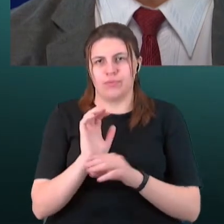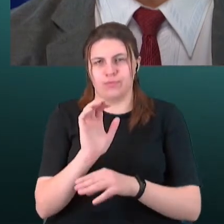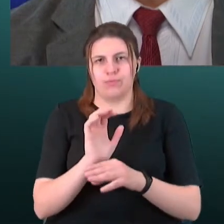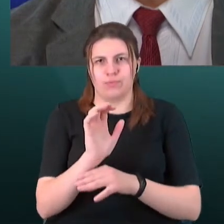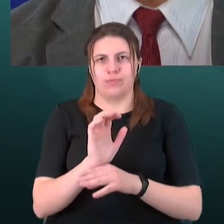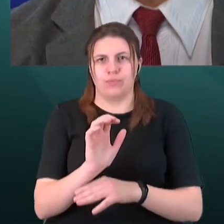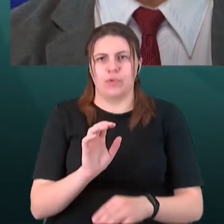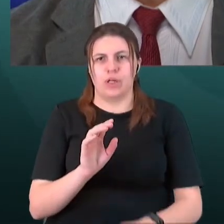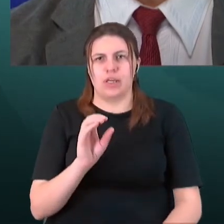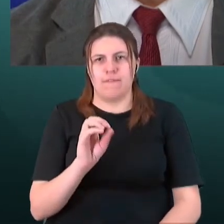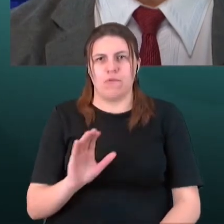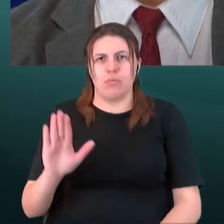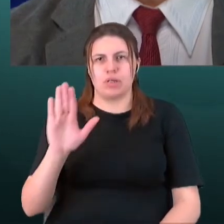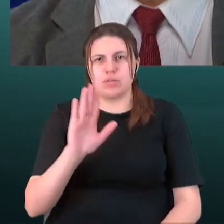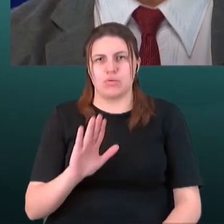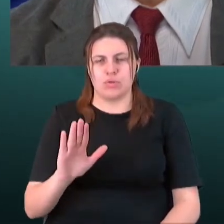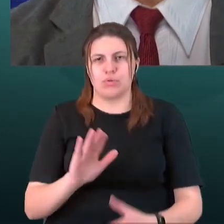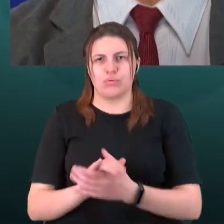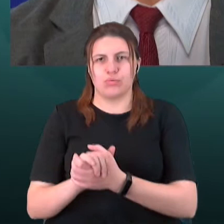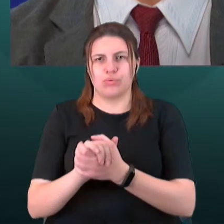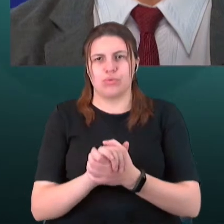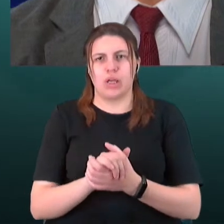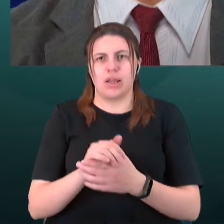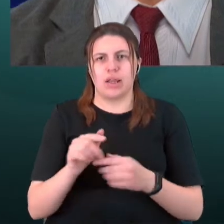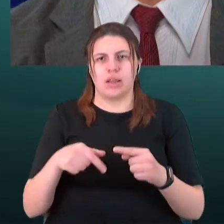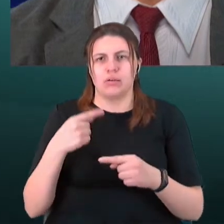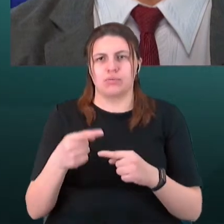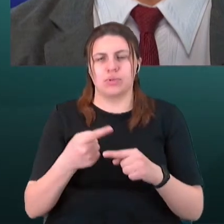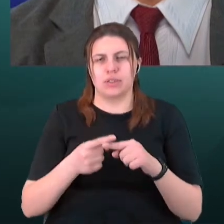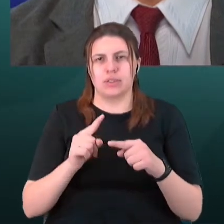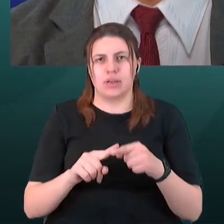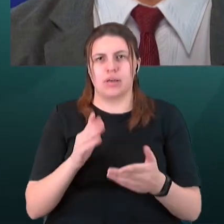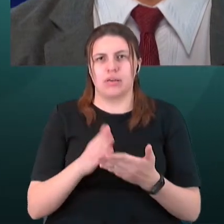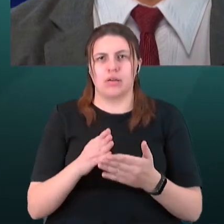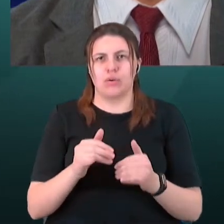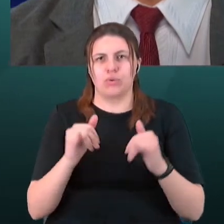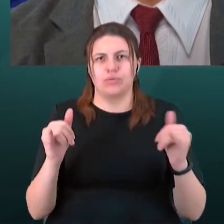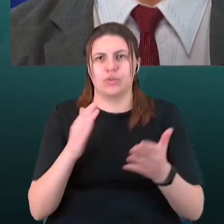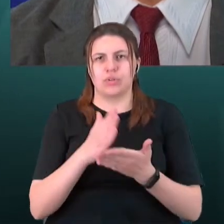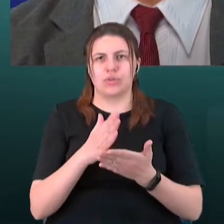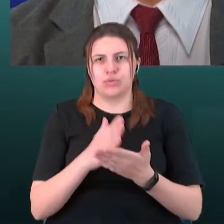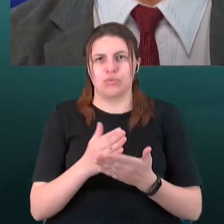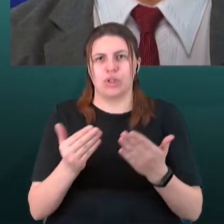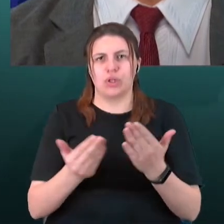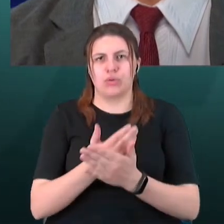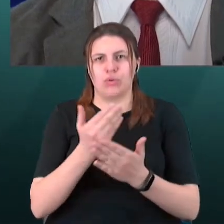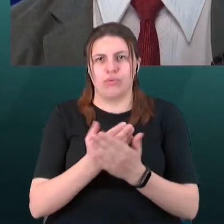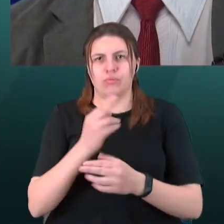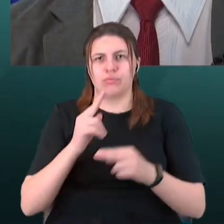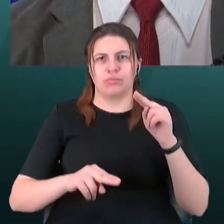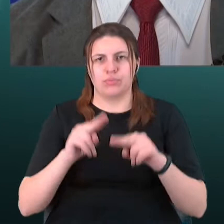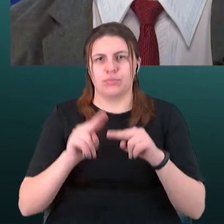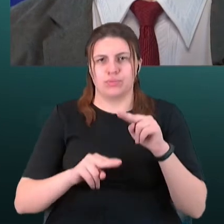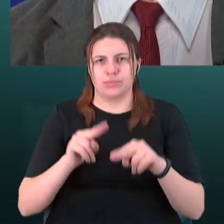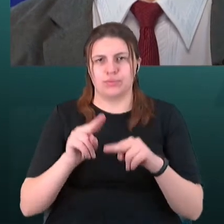Союзу. Наступна річ – є розвиток існуючих і формування нових сільськогосподарських кластерів. Тобто,